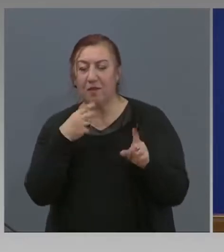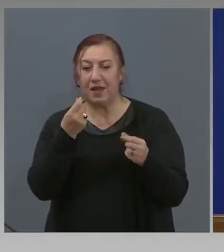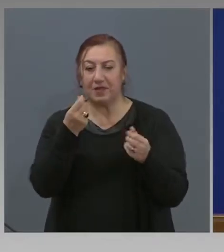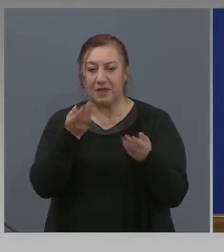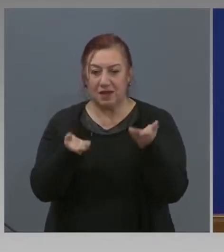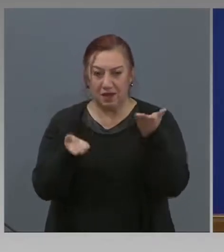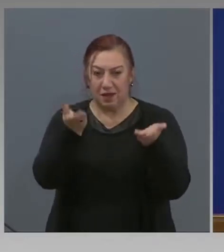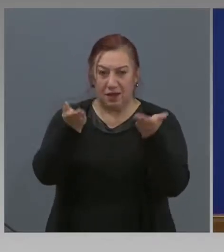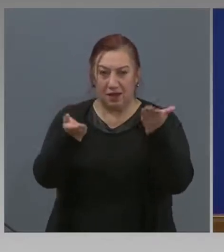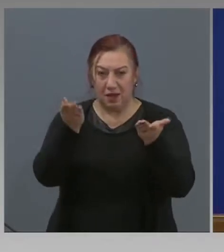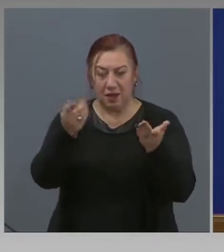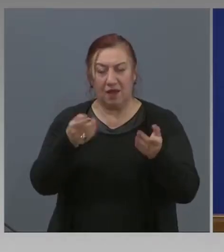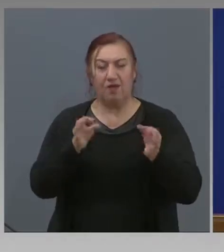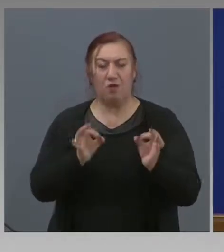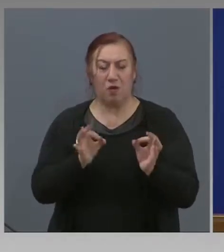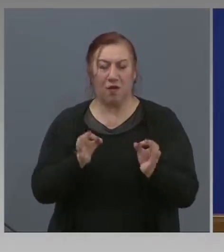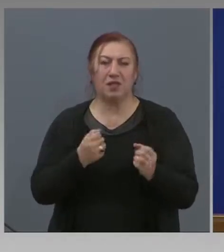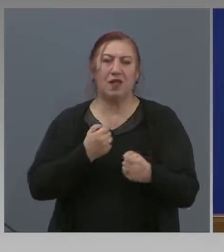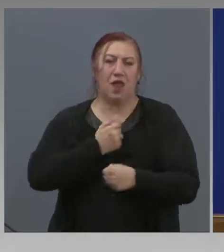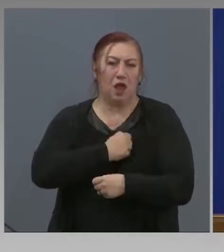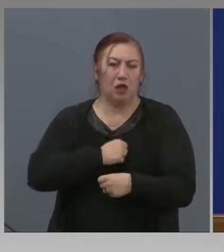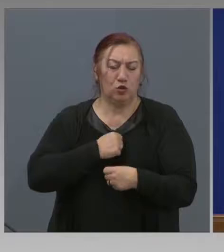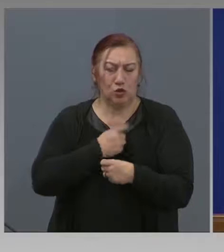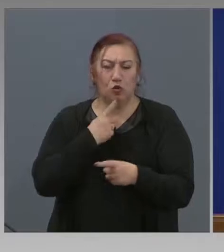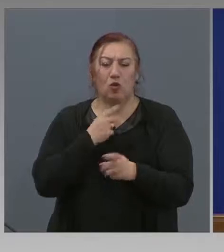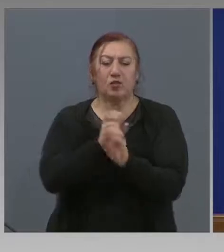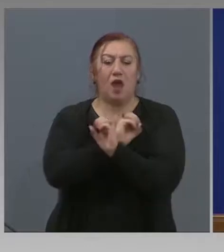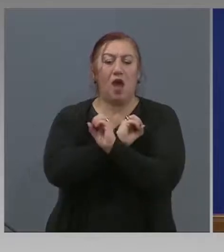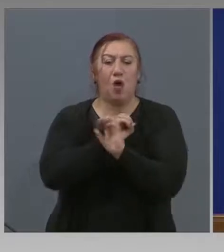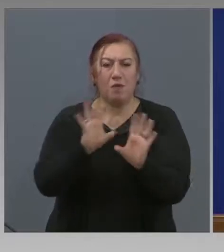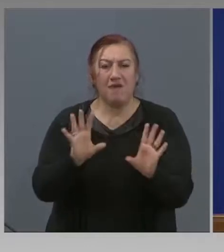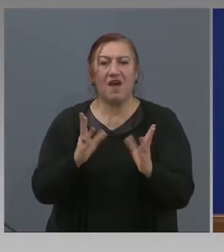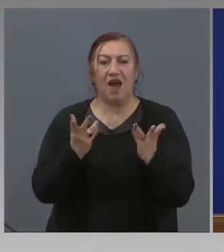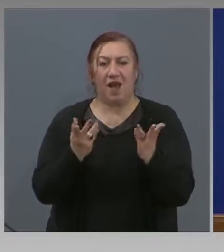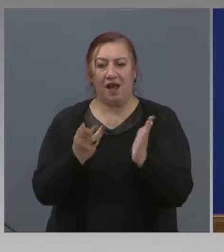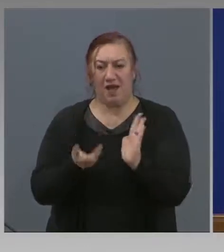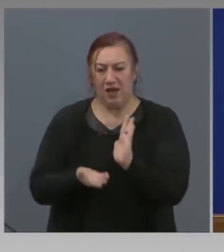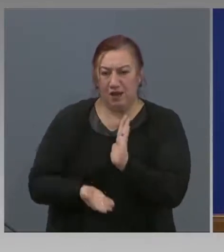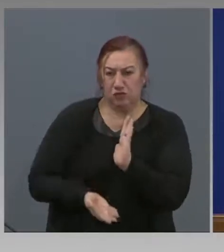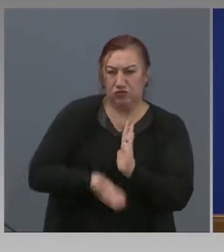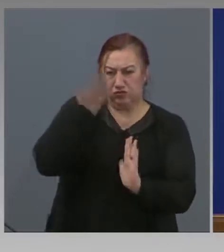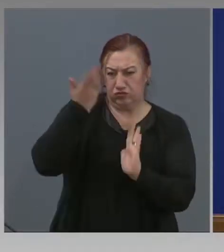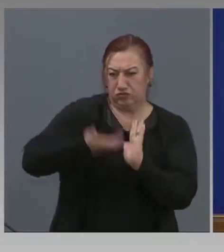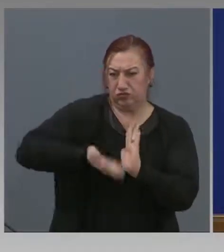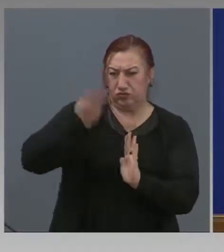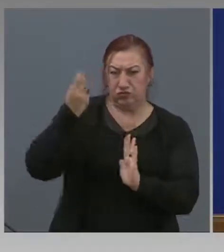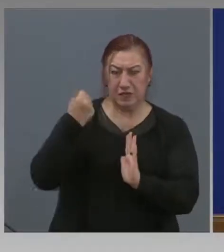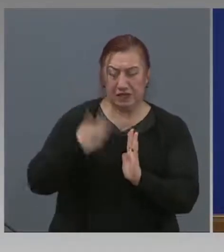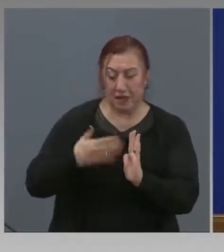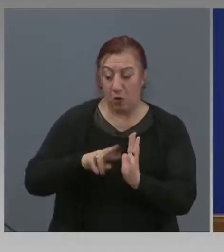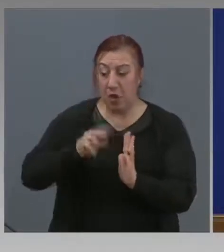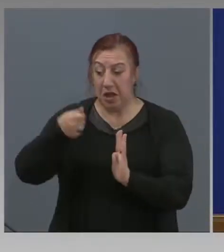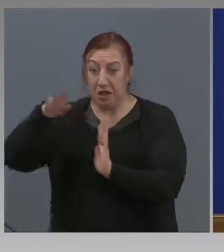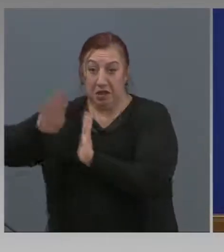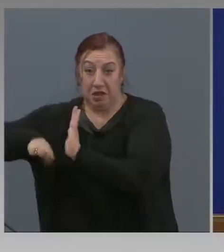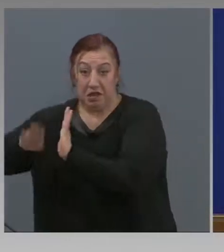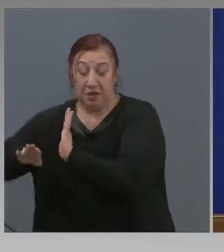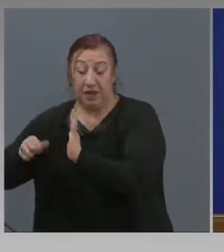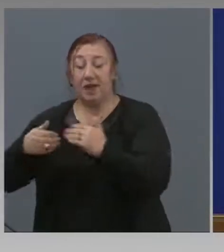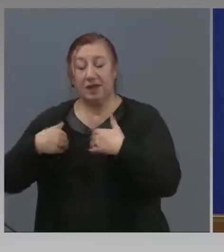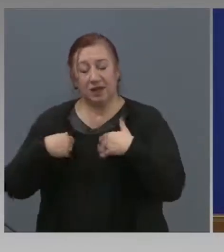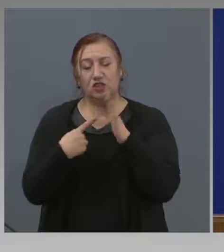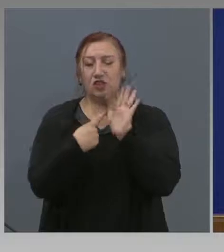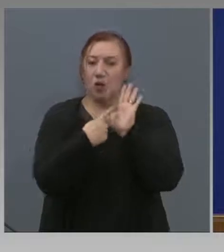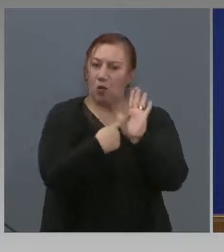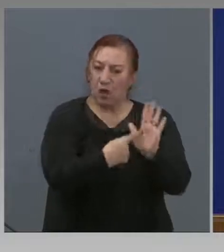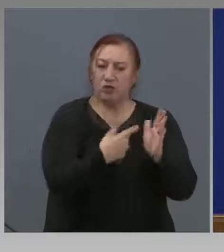Трудно е в момента да обявя някаква тенденция. Ние просто ще покажем, ще дадем данните,